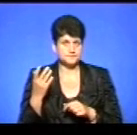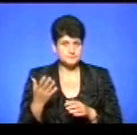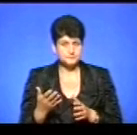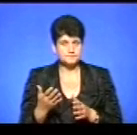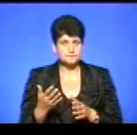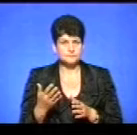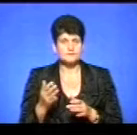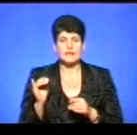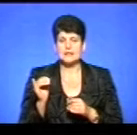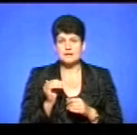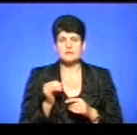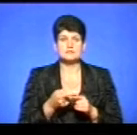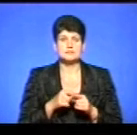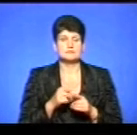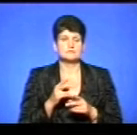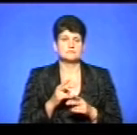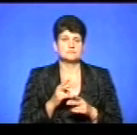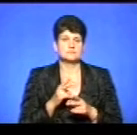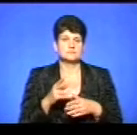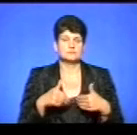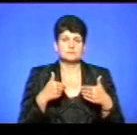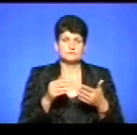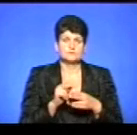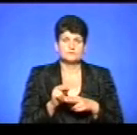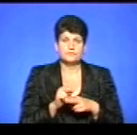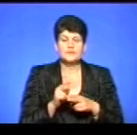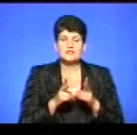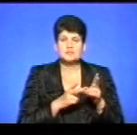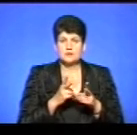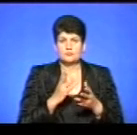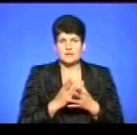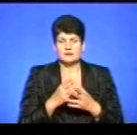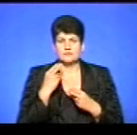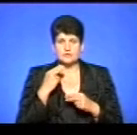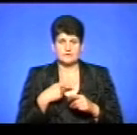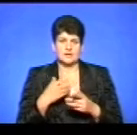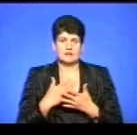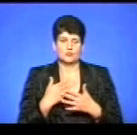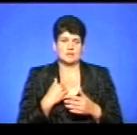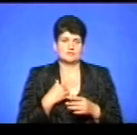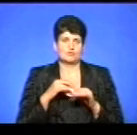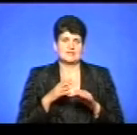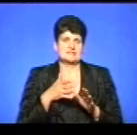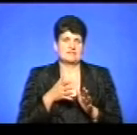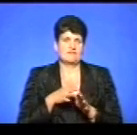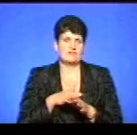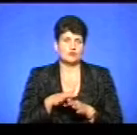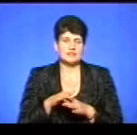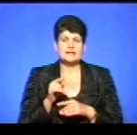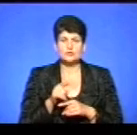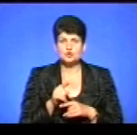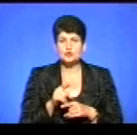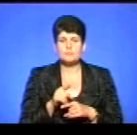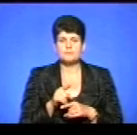І такі петиції в недоволі є в більшості вибитків ефективні і вони зараз перебувають у нас в процесі реалізації. Для того, щоб